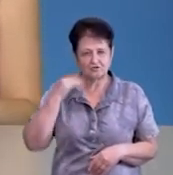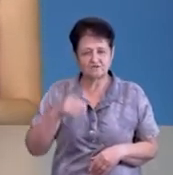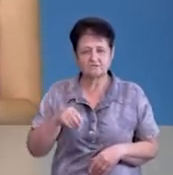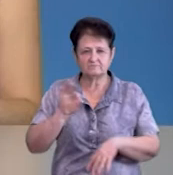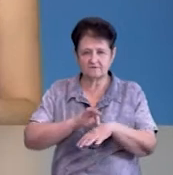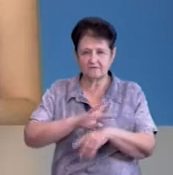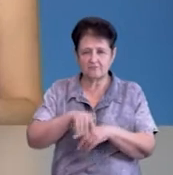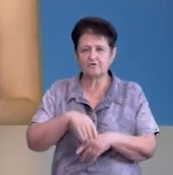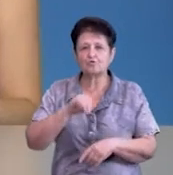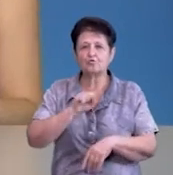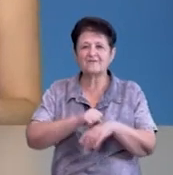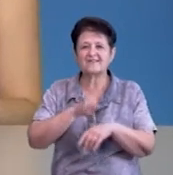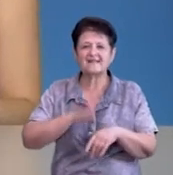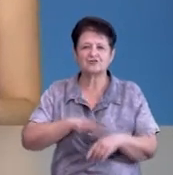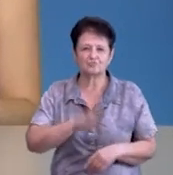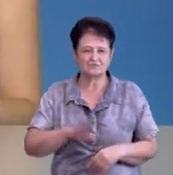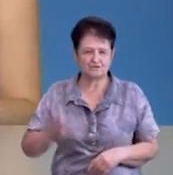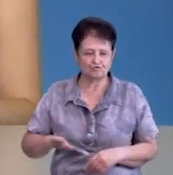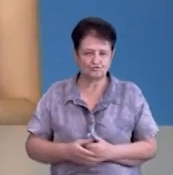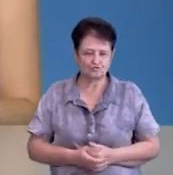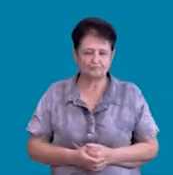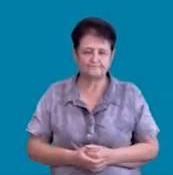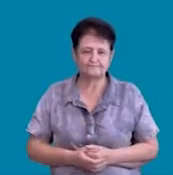-19 підтвердили у 19-му садочку.